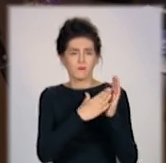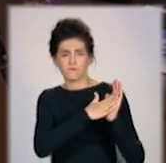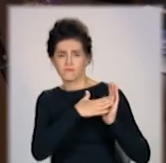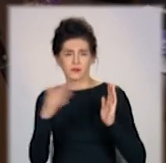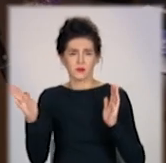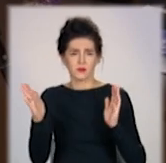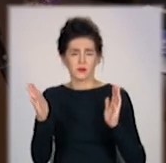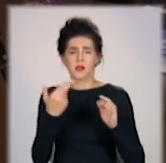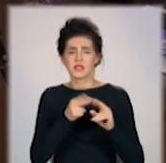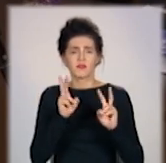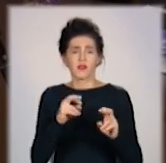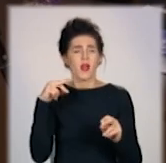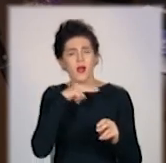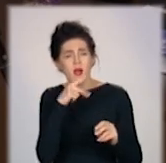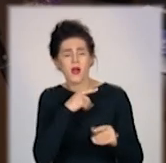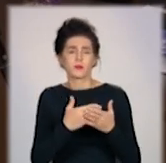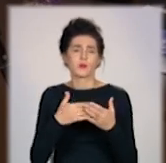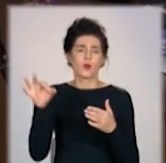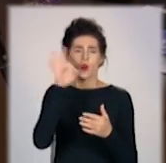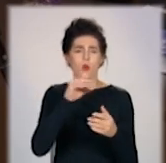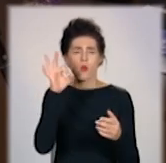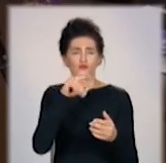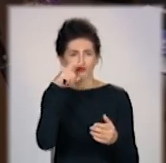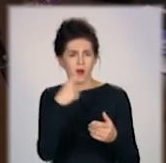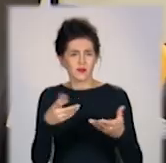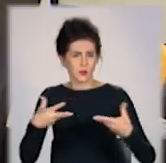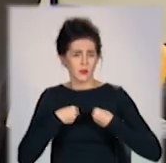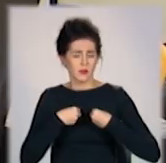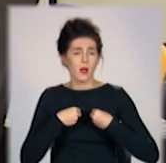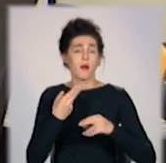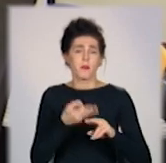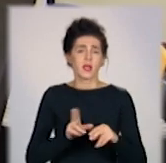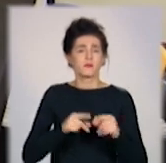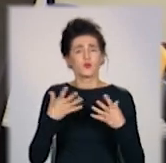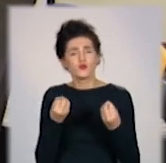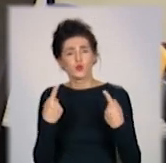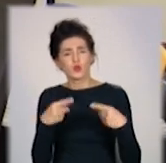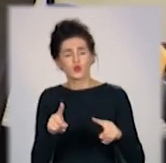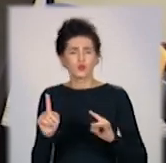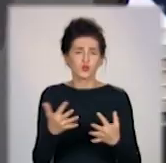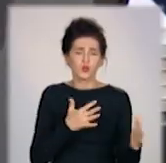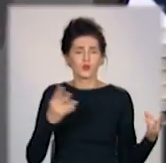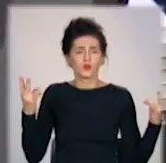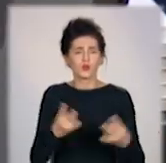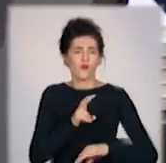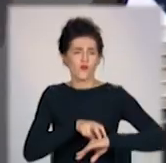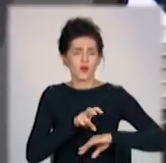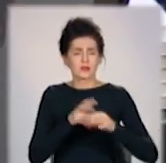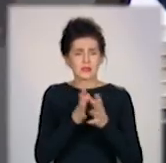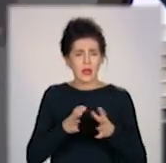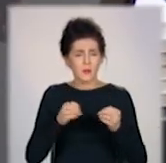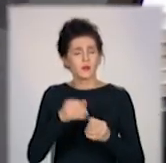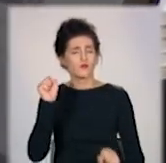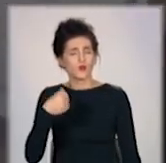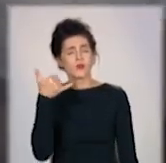яка не реагує на примінення жаропонижаючих світ. В інших випадках достатньо бути на зв'язку із сімейним лікарем